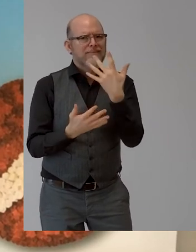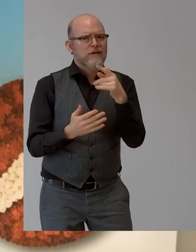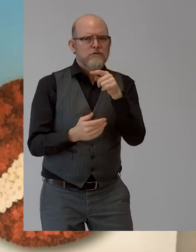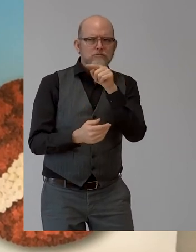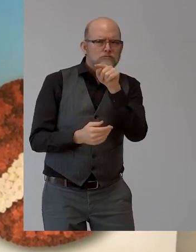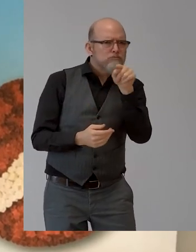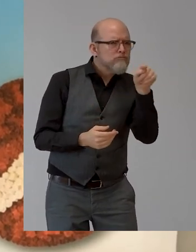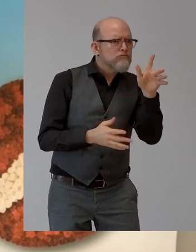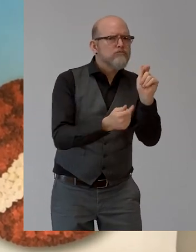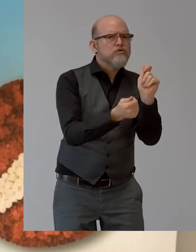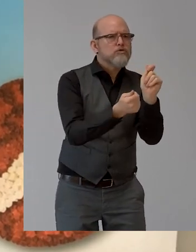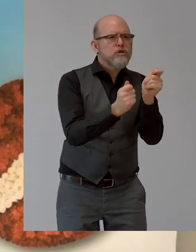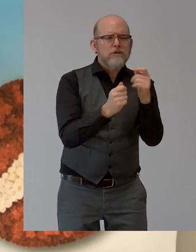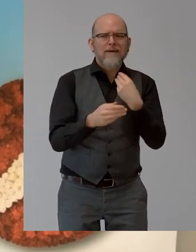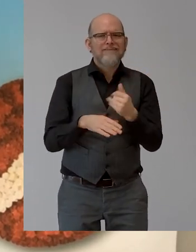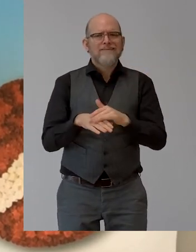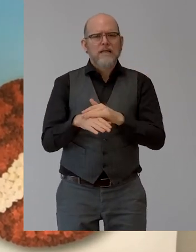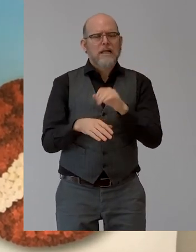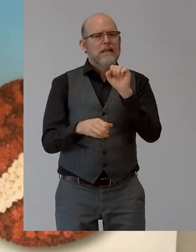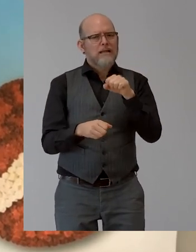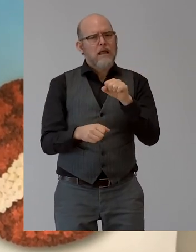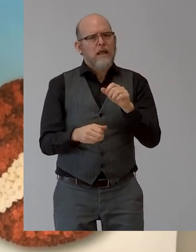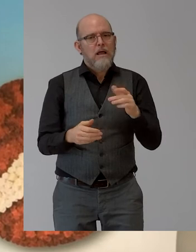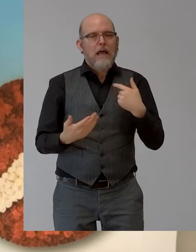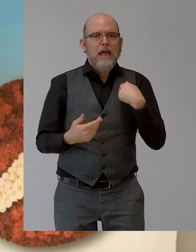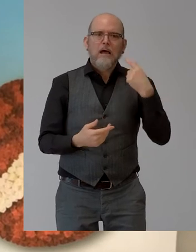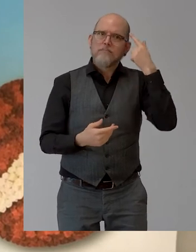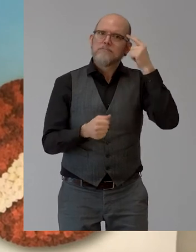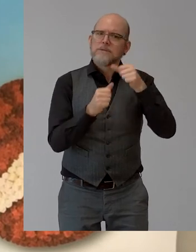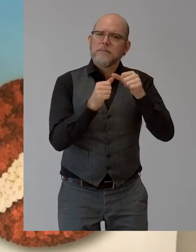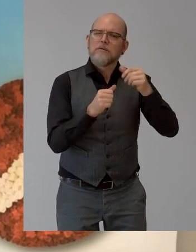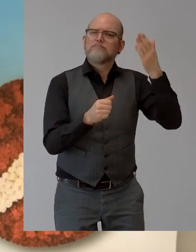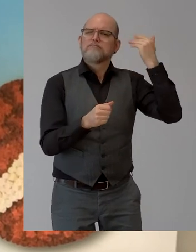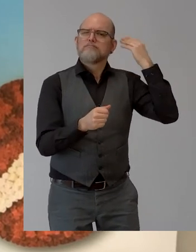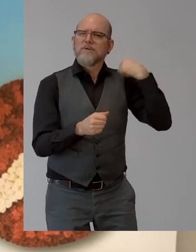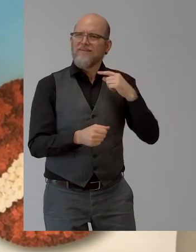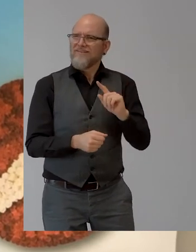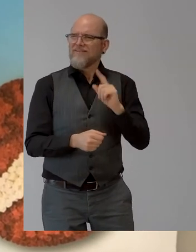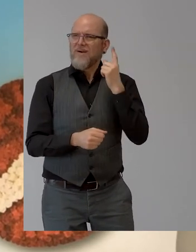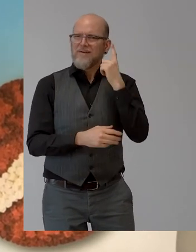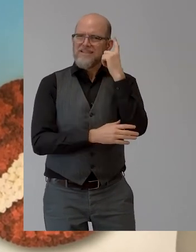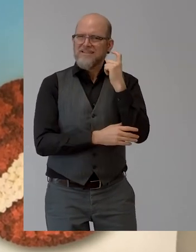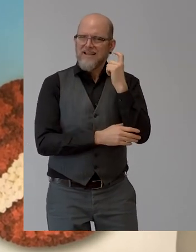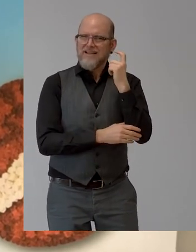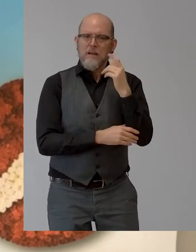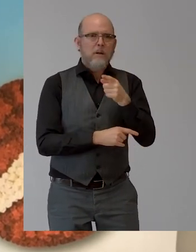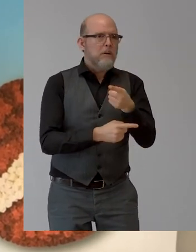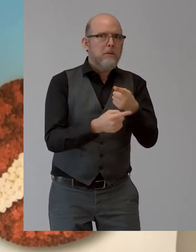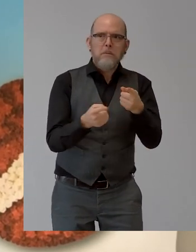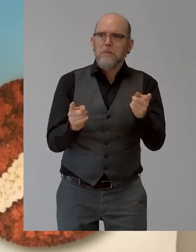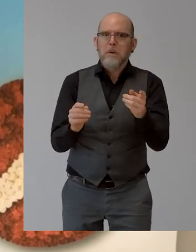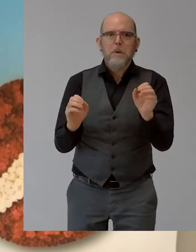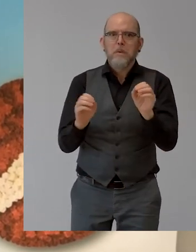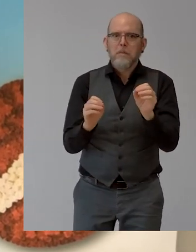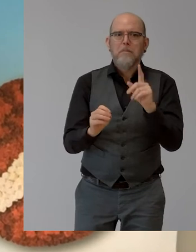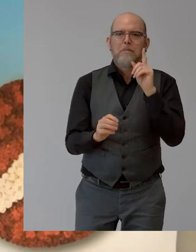course, we were at pioneer there and maybe at that time it was not a common practice. But I have the impression that now